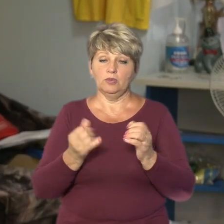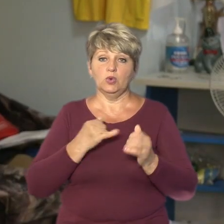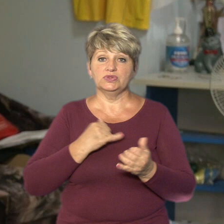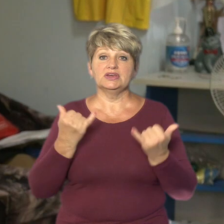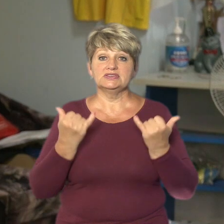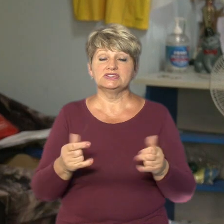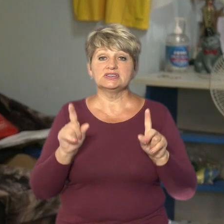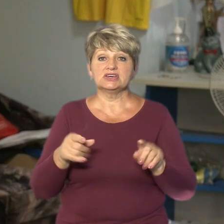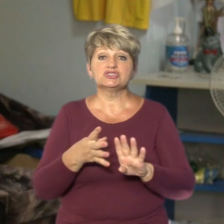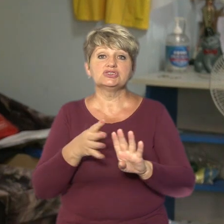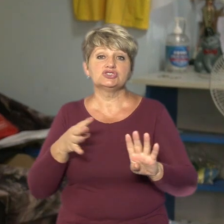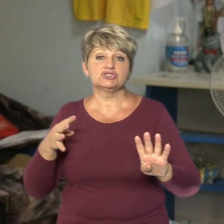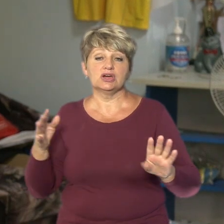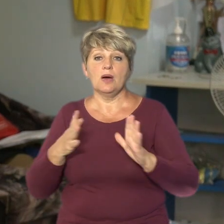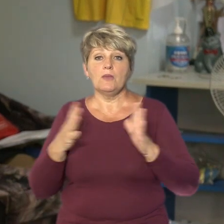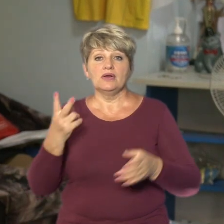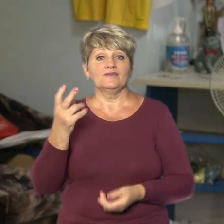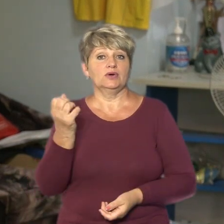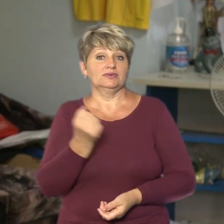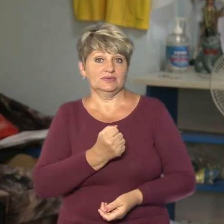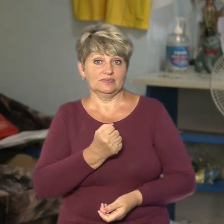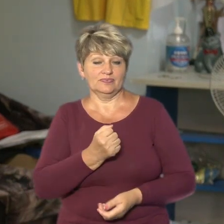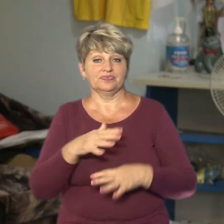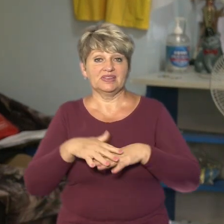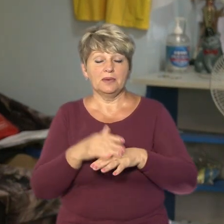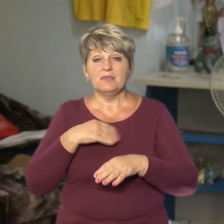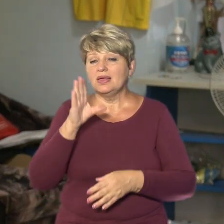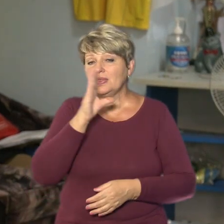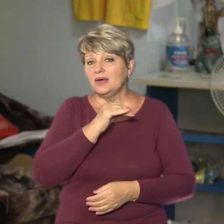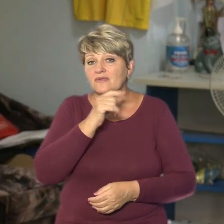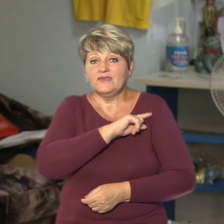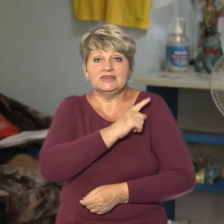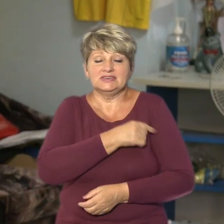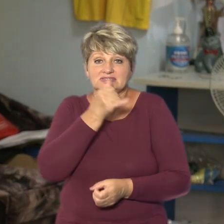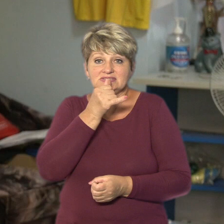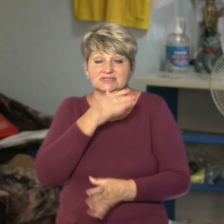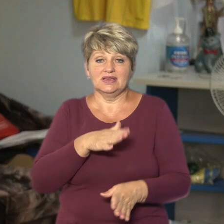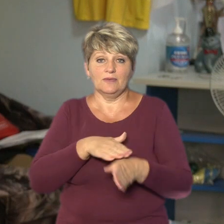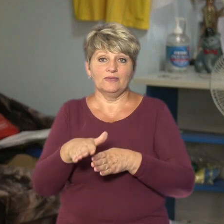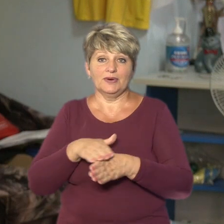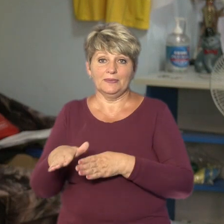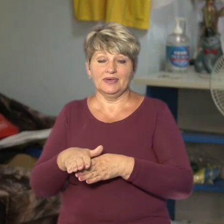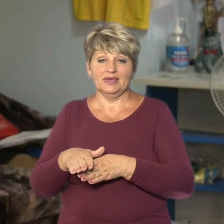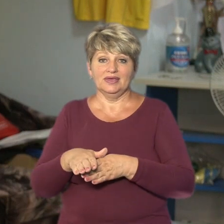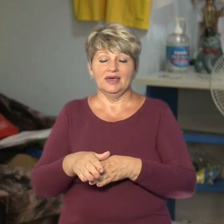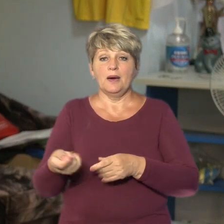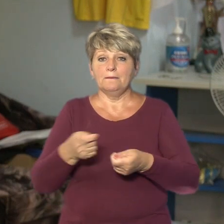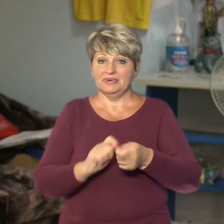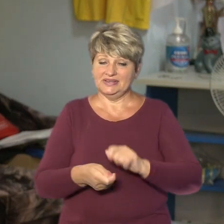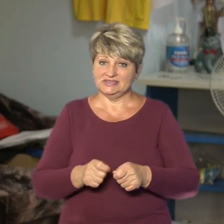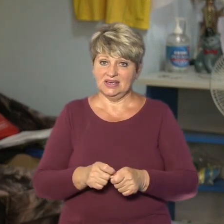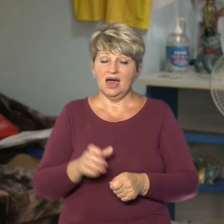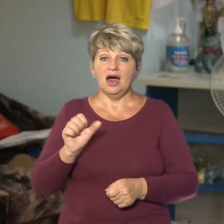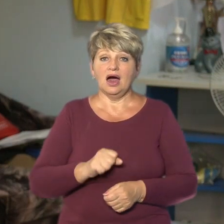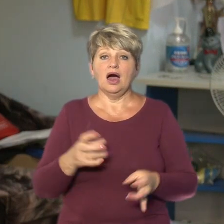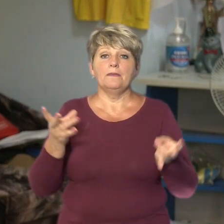черга на сітки більше двох тижнів. Ми не стигаємо фізично, бджілки наші не стигають їх плести. А